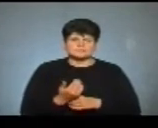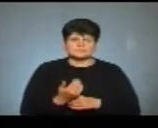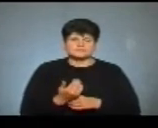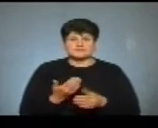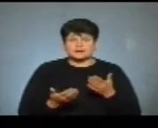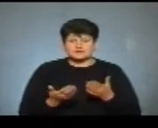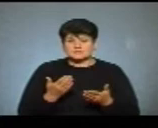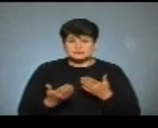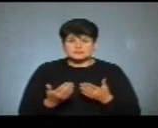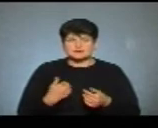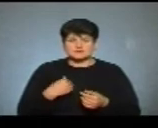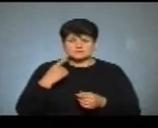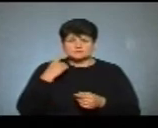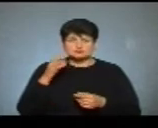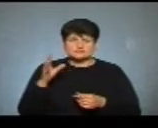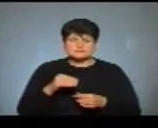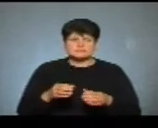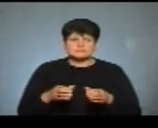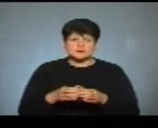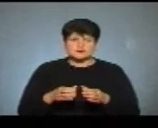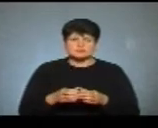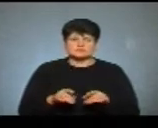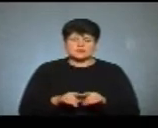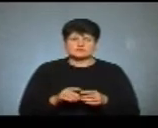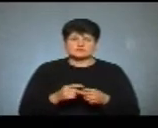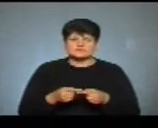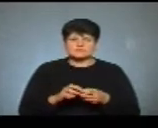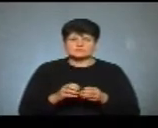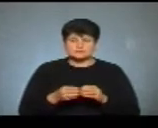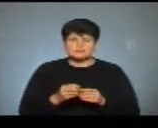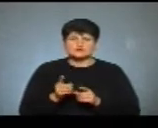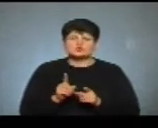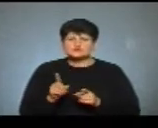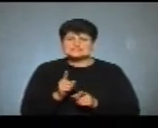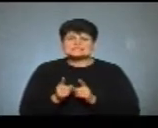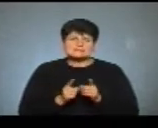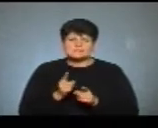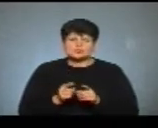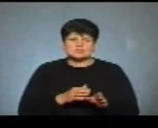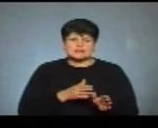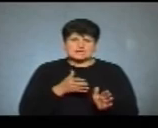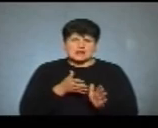Але я вважаю, що всі партію об'єднання ці проблеми і щось змінюють, модернізовують.